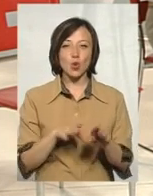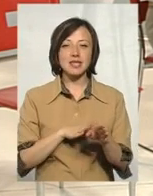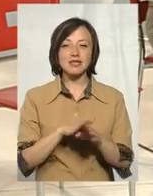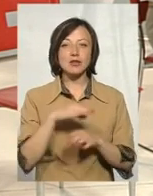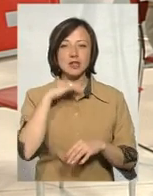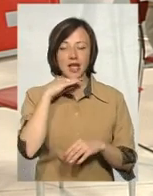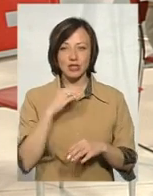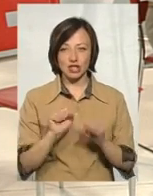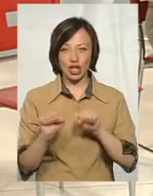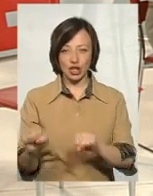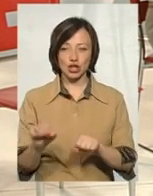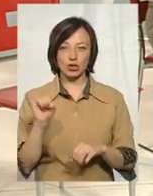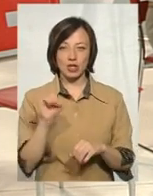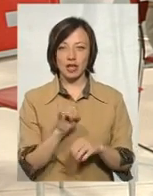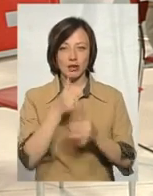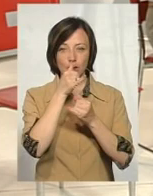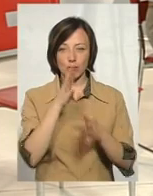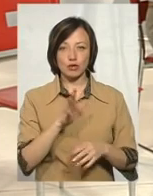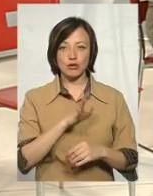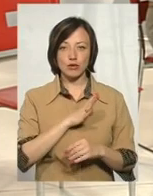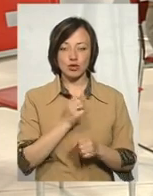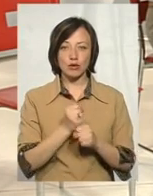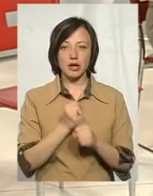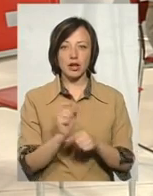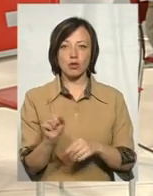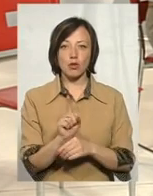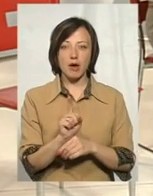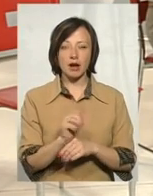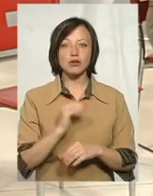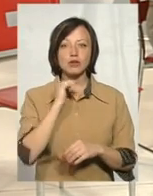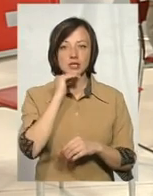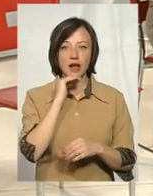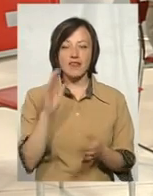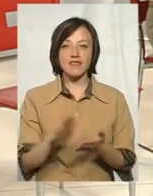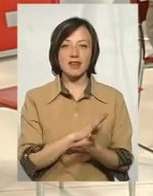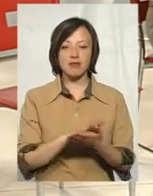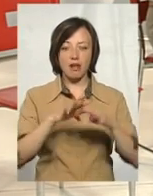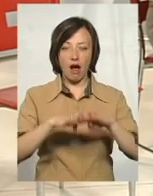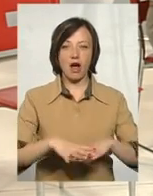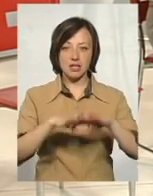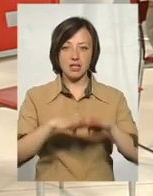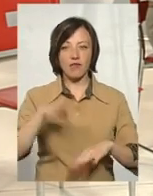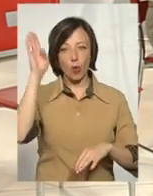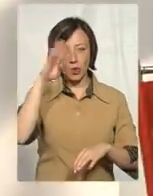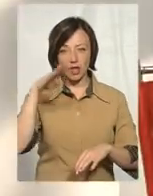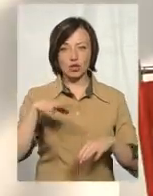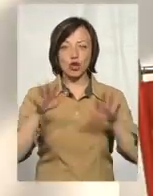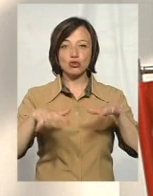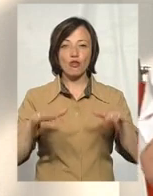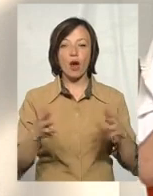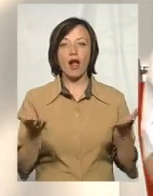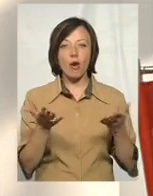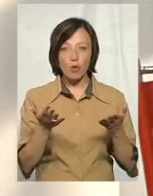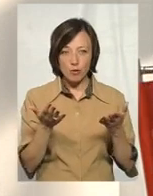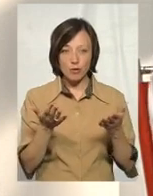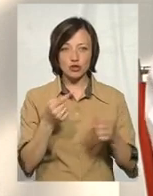захищеною. І вона не може зробити нормальні, достатньої фільтрації тої води дощової, яку безпосередньо,